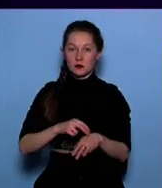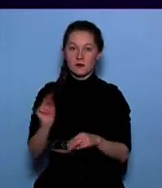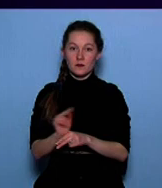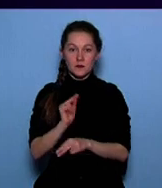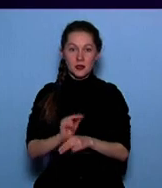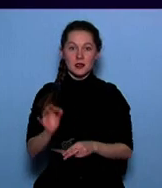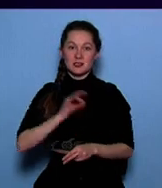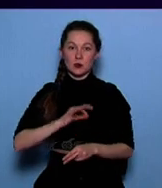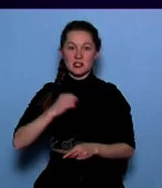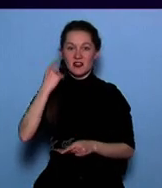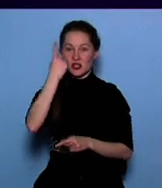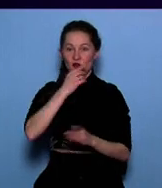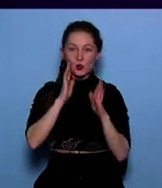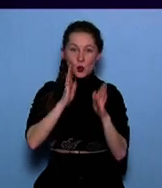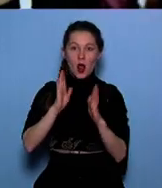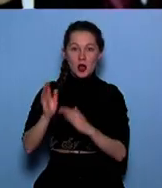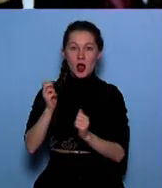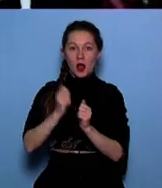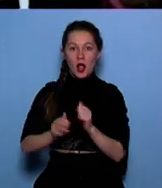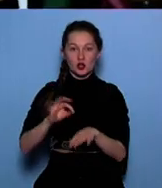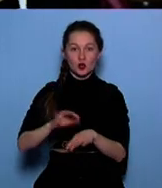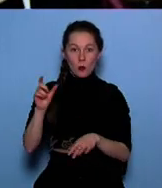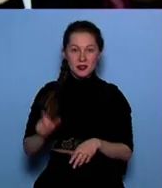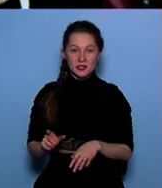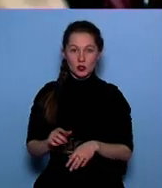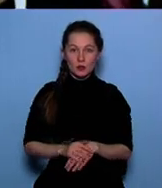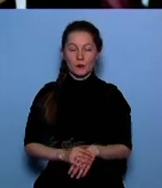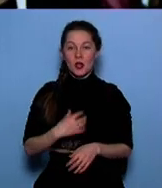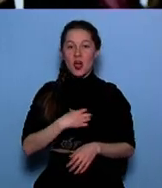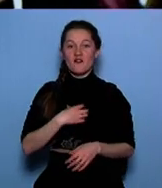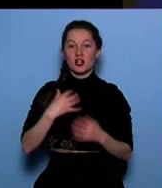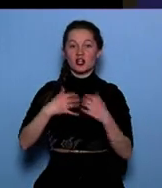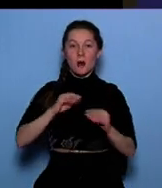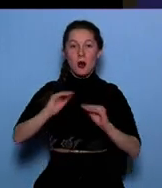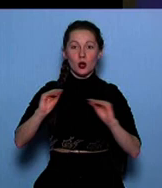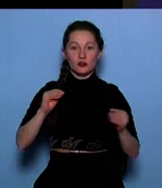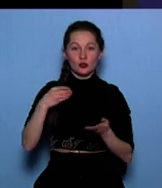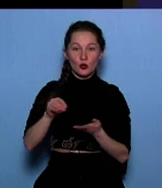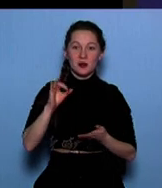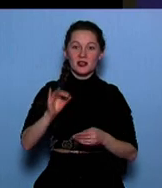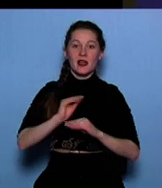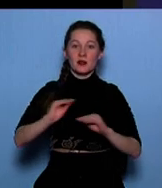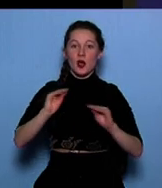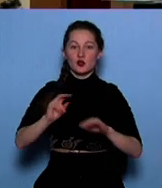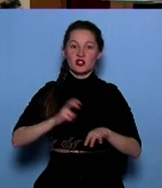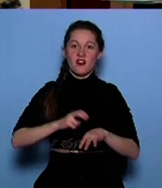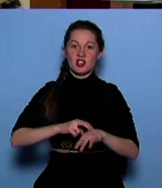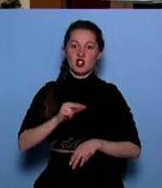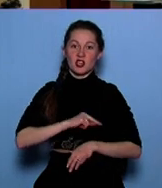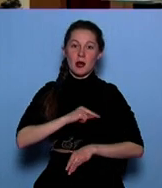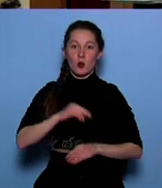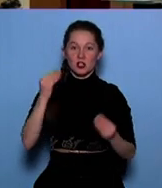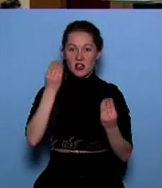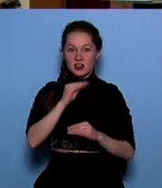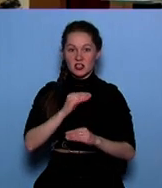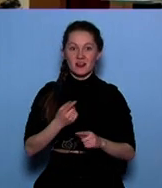каждому пациенту. Важно не только закупить оборудование, но и научить врачей эффективно работать на нём. На эти цели в